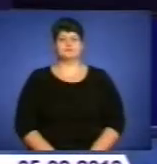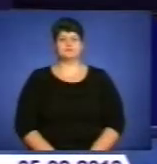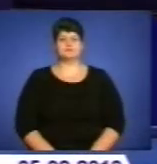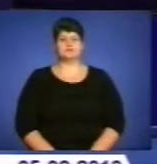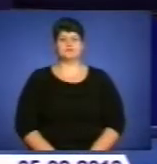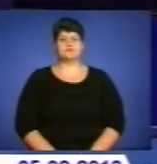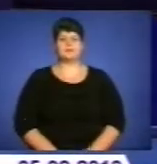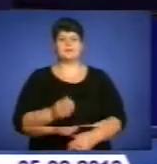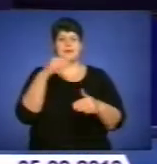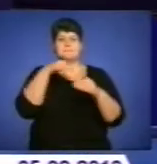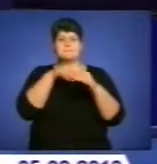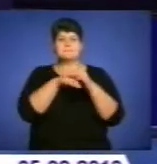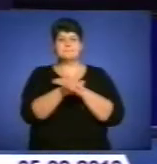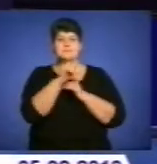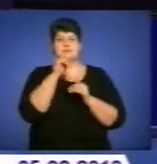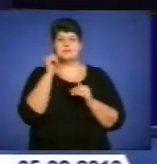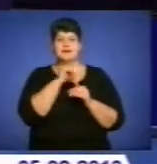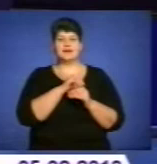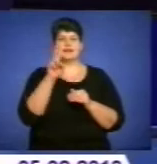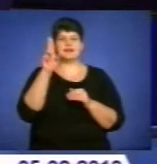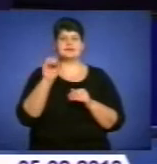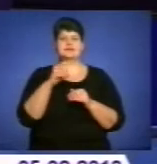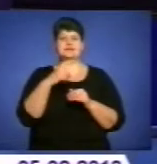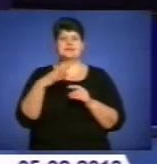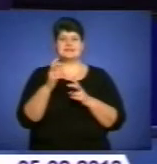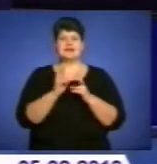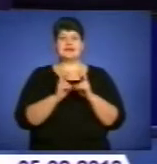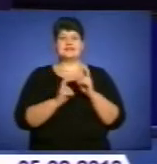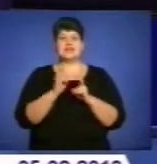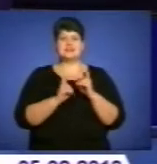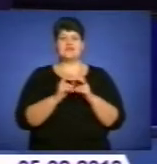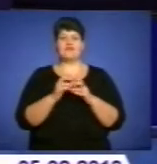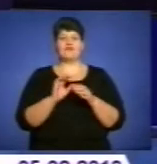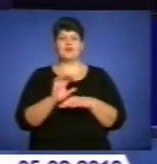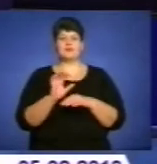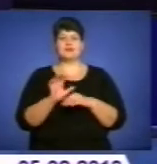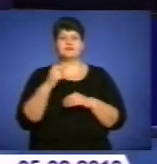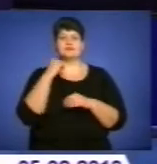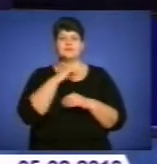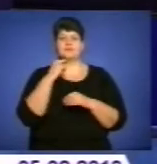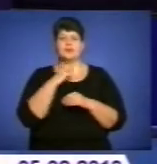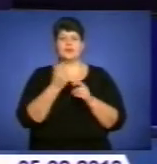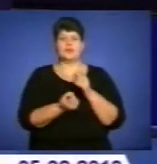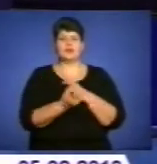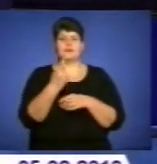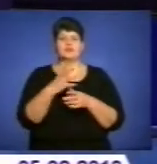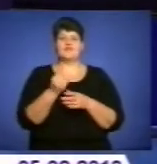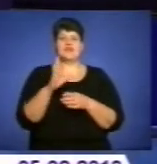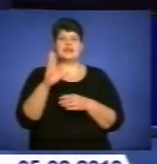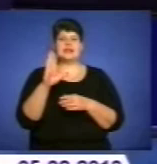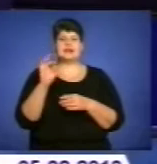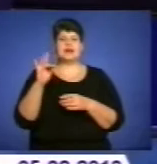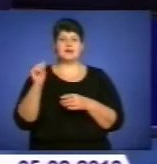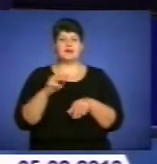Підпільний цех із виробництва м'ясних виробів у Підволочиському районі викрали співробітники ветеринарної міліції УМВС в області